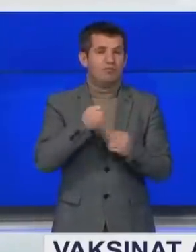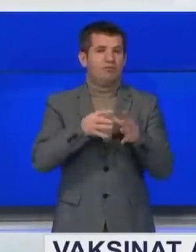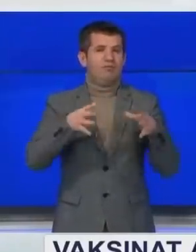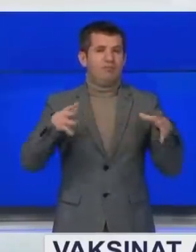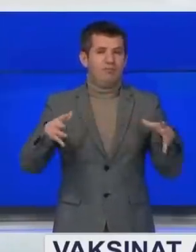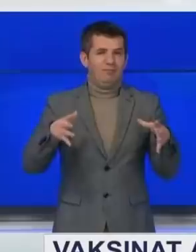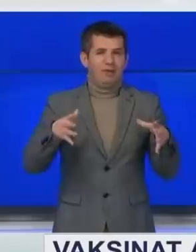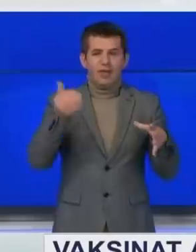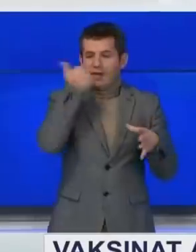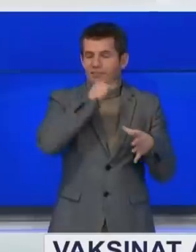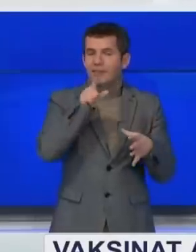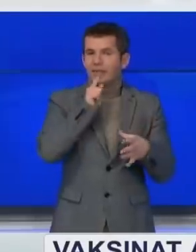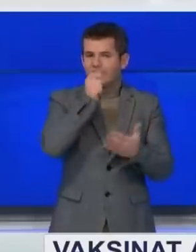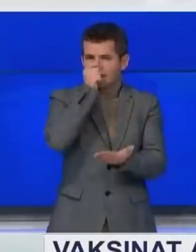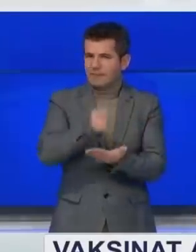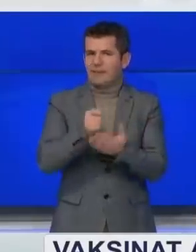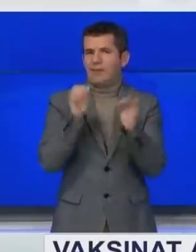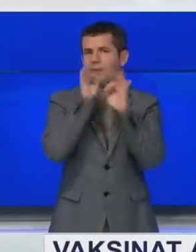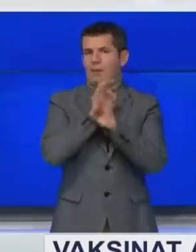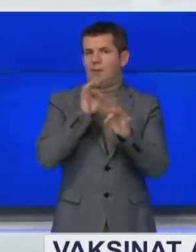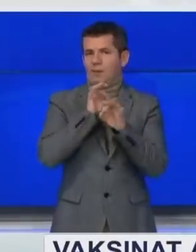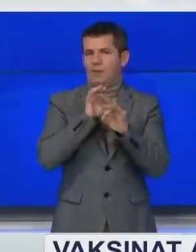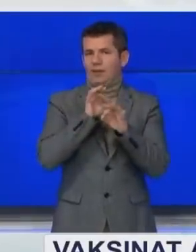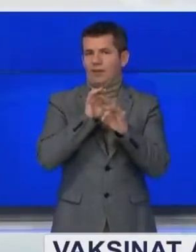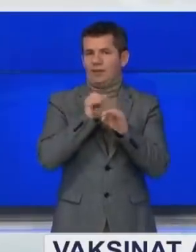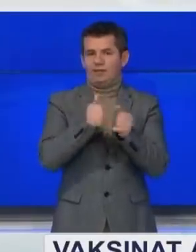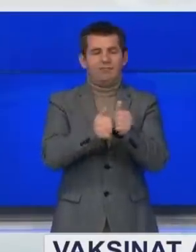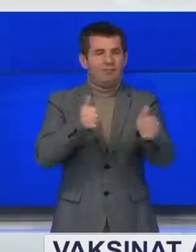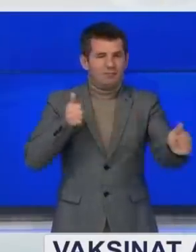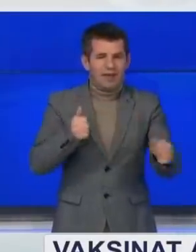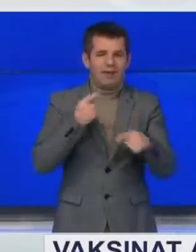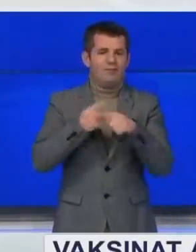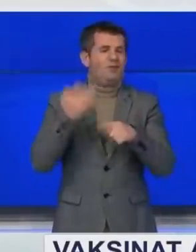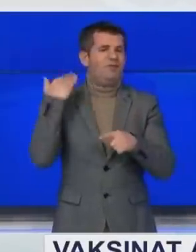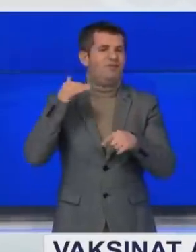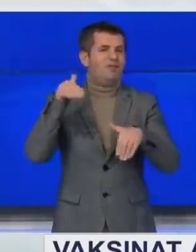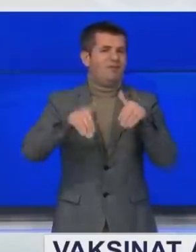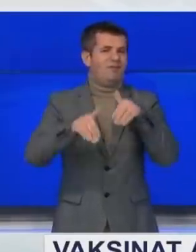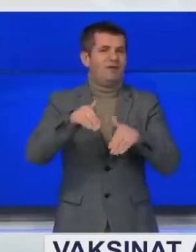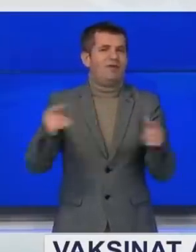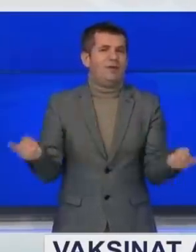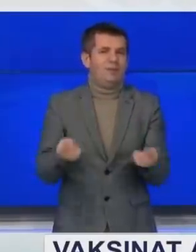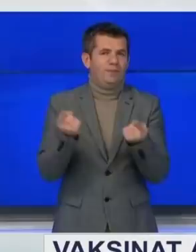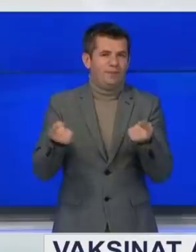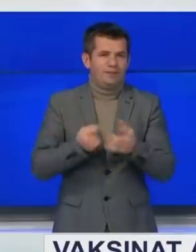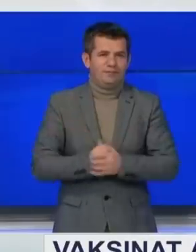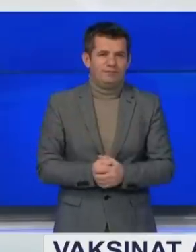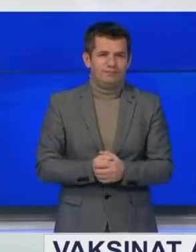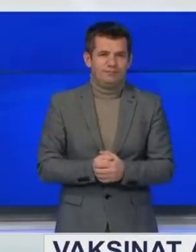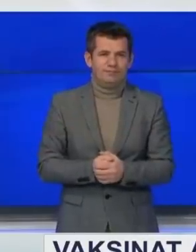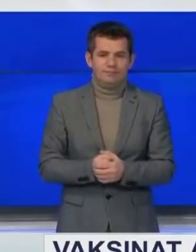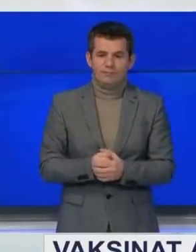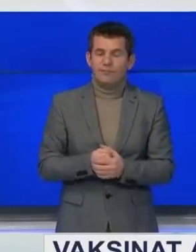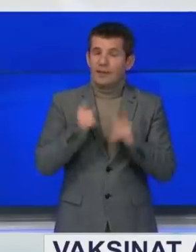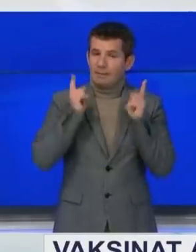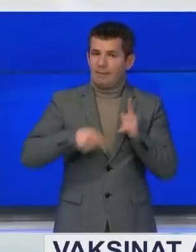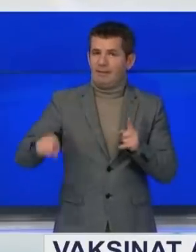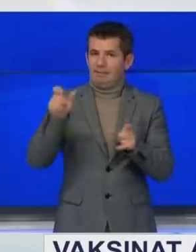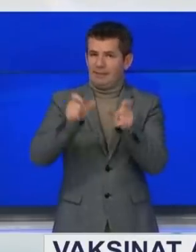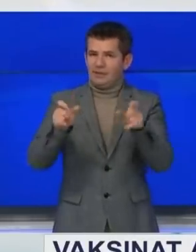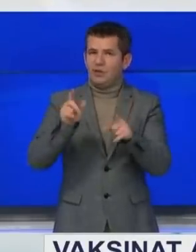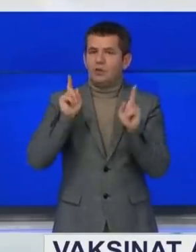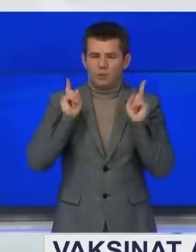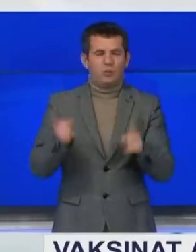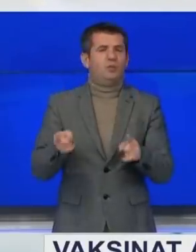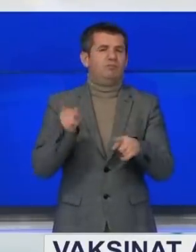pritet i paraprimos respektimi i masave anti-COVAX për gjatë fushatës elektorale. Do dojnë një që të jenë matë kujdashëm që